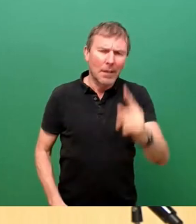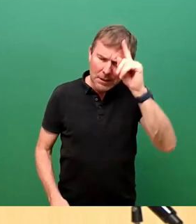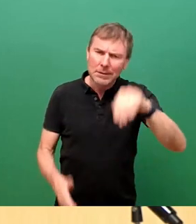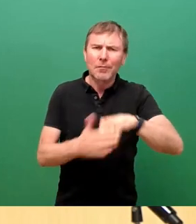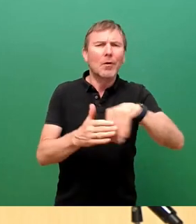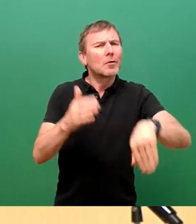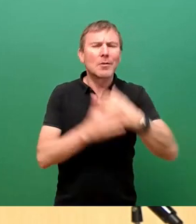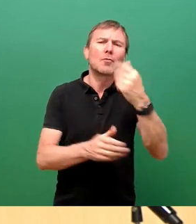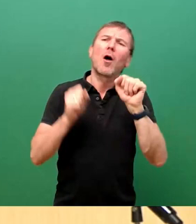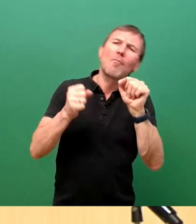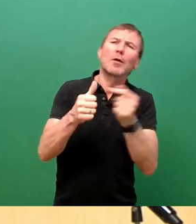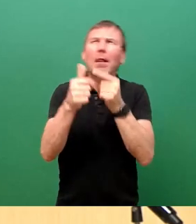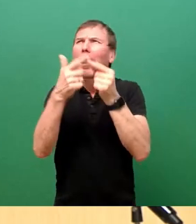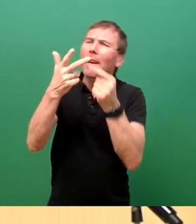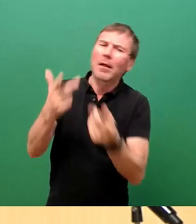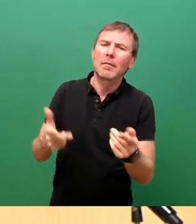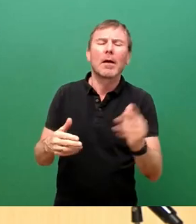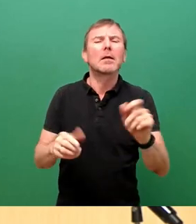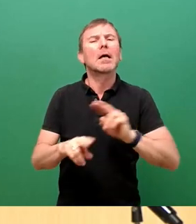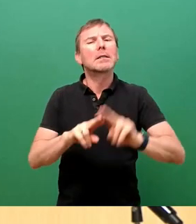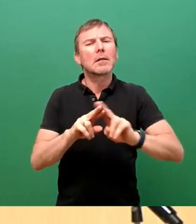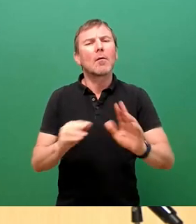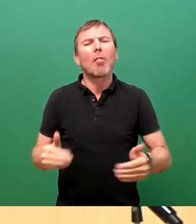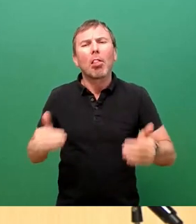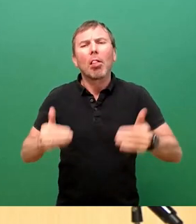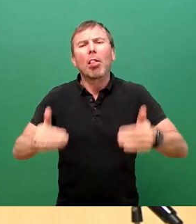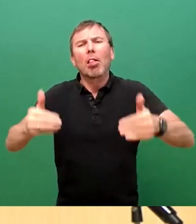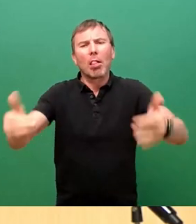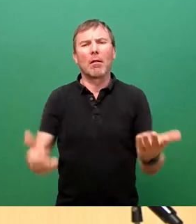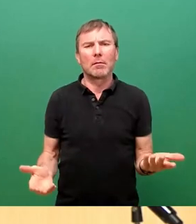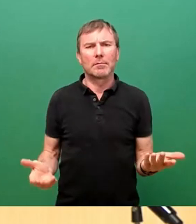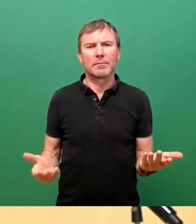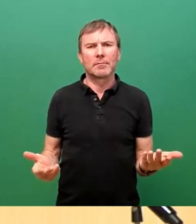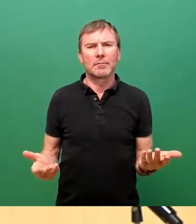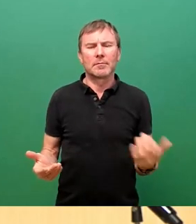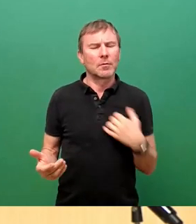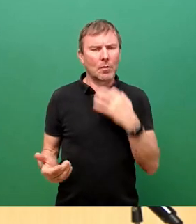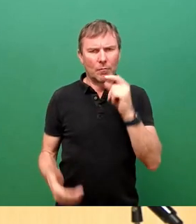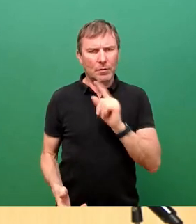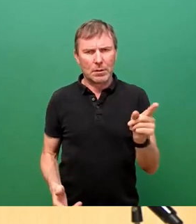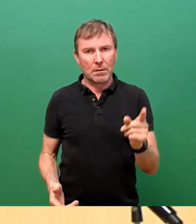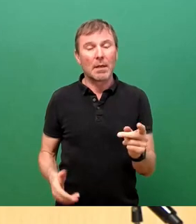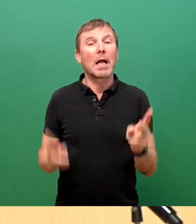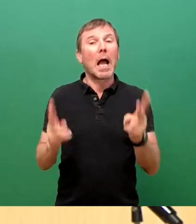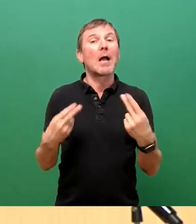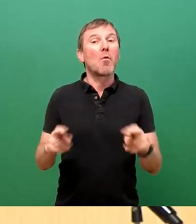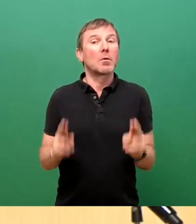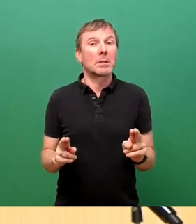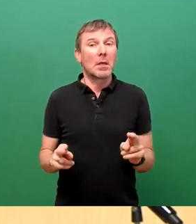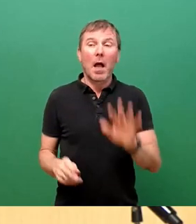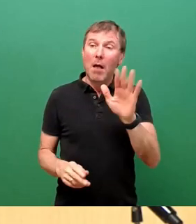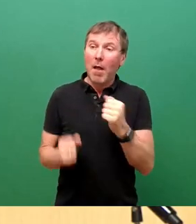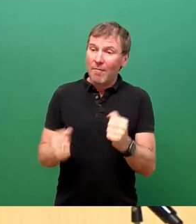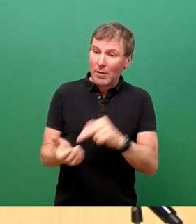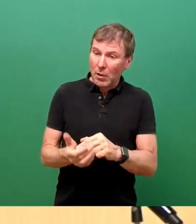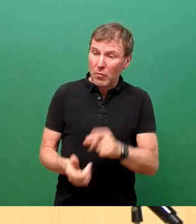zu suchen, weil sich dadurch die Sanierung auf unbestimmte Dauer verschieben wird. Denn neben der Rechtsunsicherheit, ob Planfeststellung erforderlich ist oder